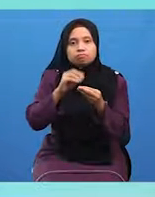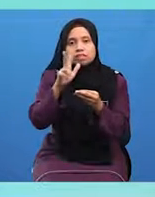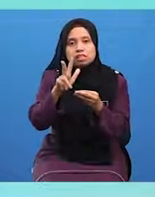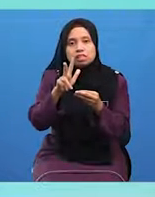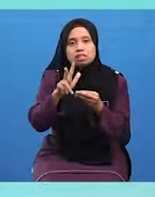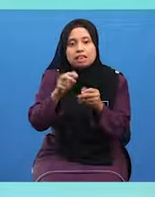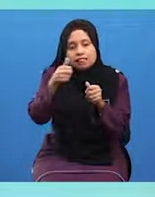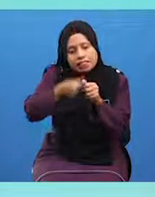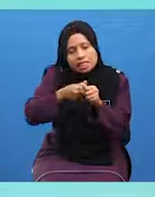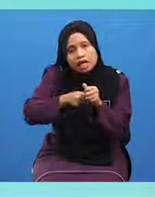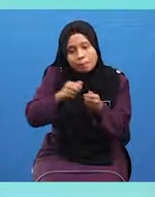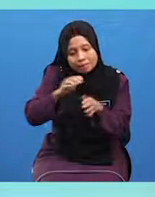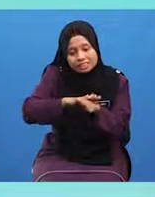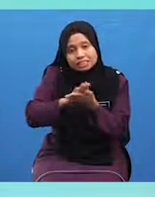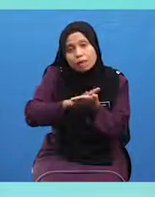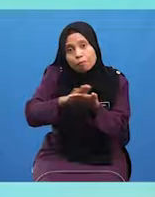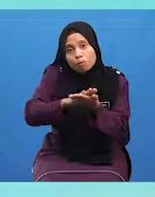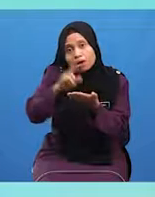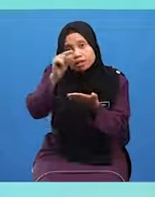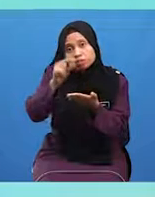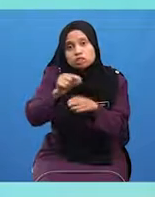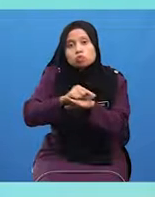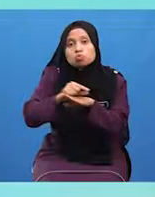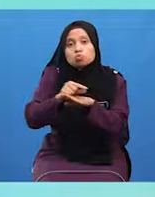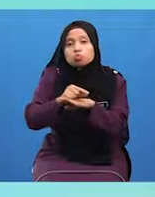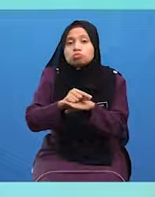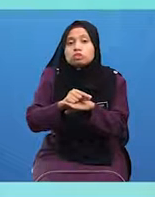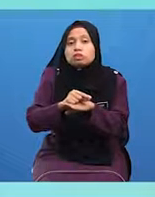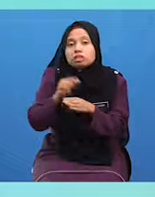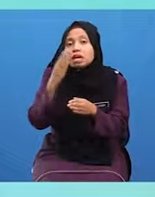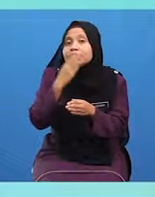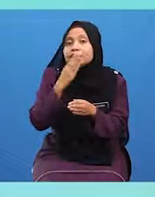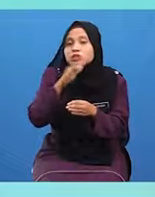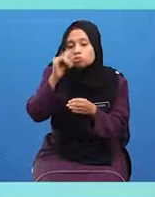Setiap sapuan Mesti menggunakan tisu yang baharu